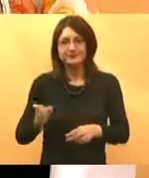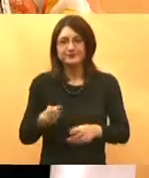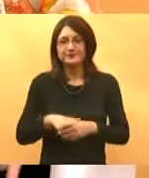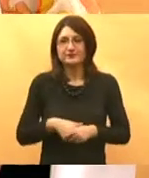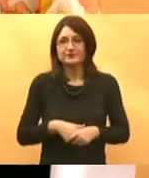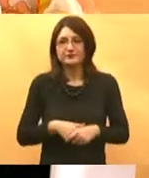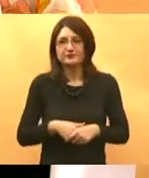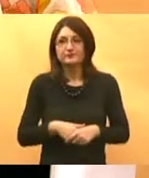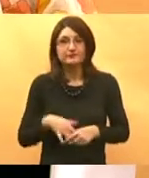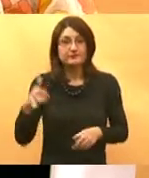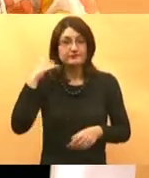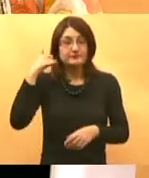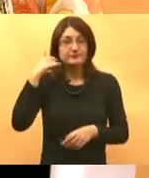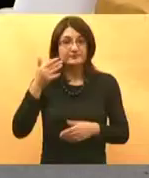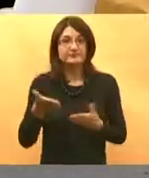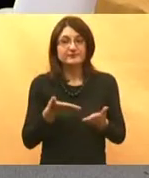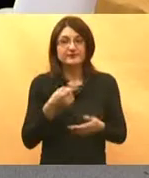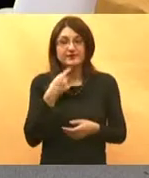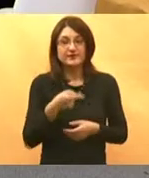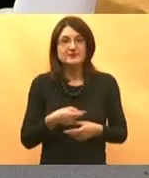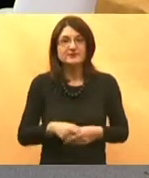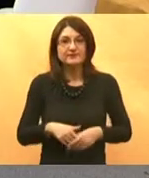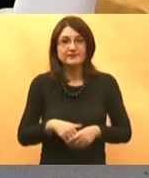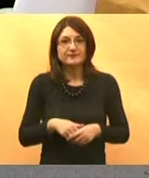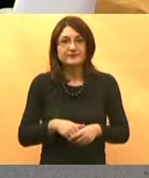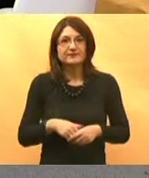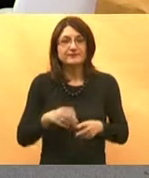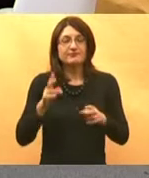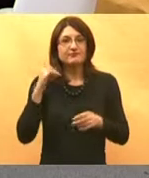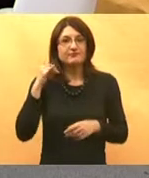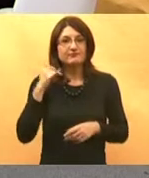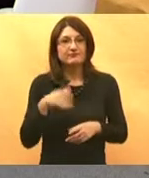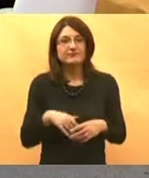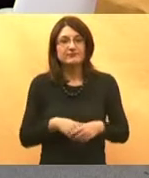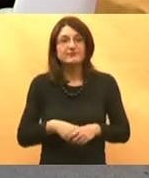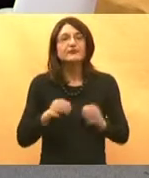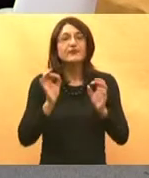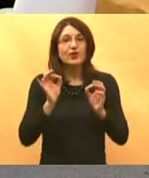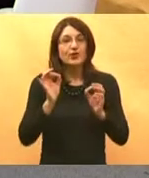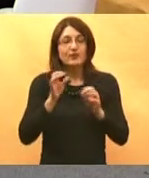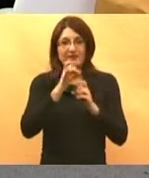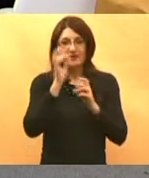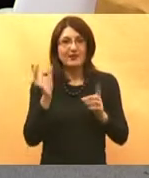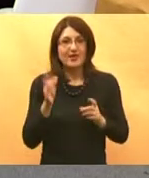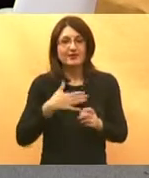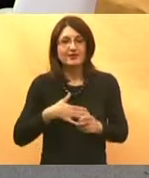gledati, izvolite, recite. Halo? Izvolite. Halo? Da, da. Dobar dan, želim.